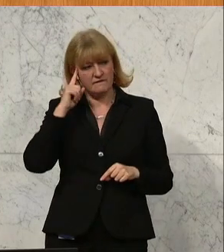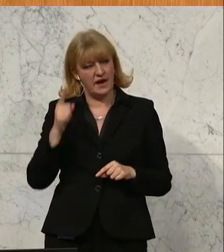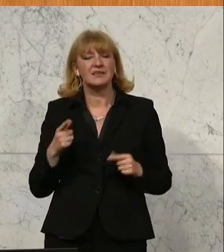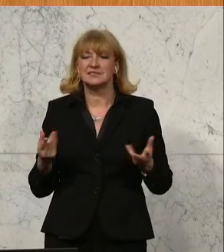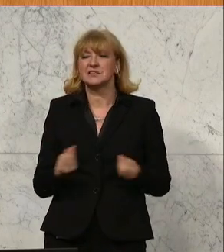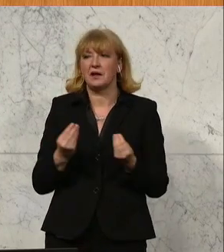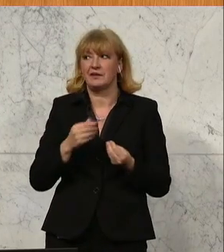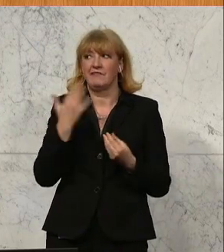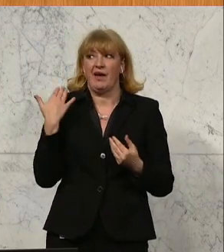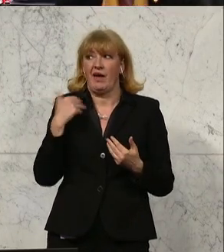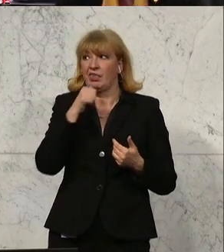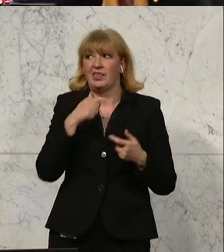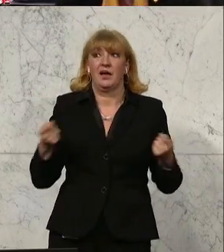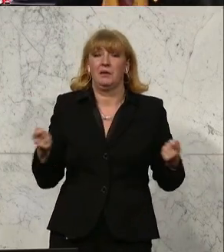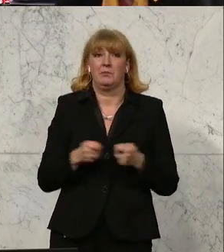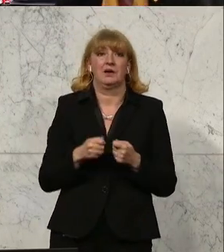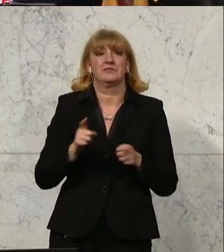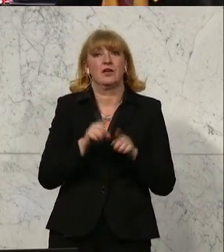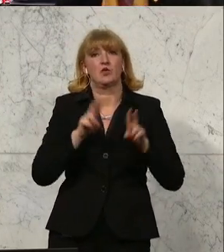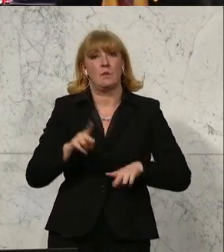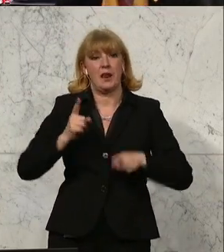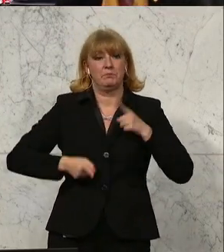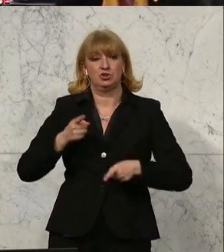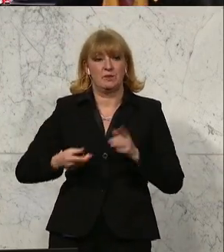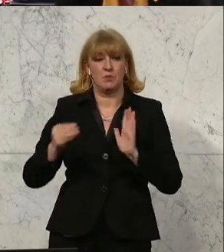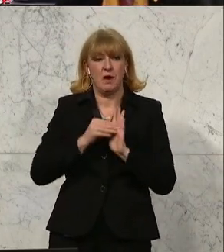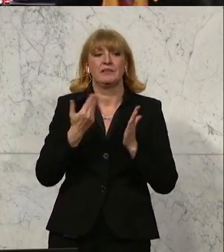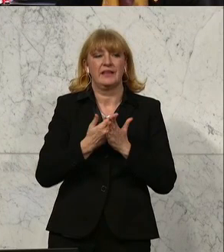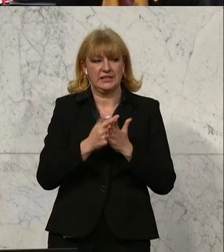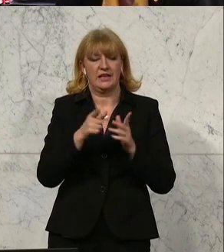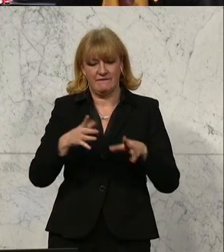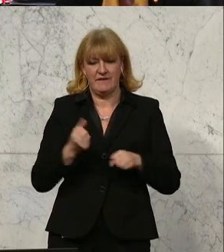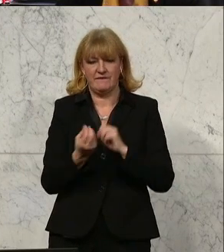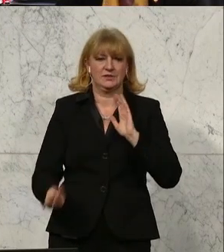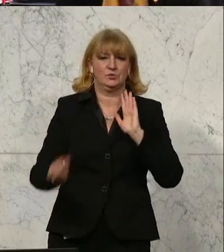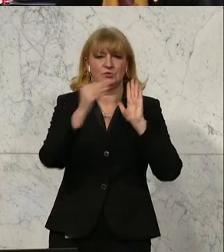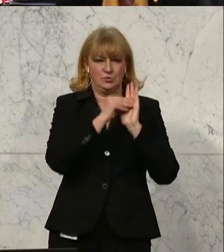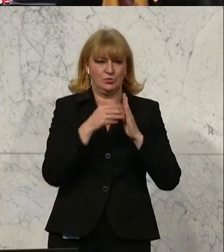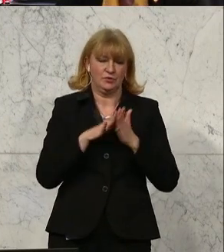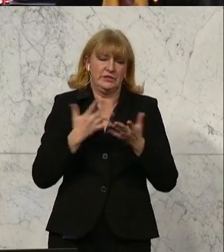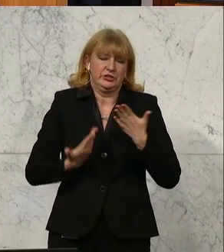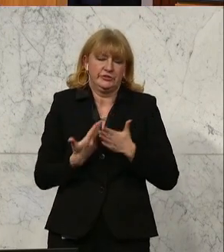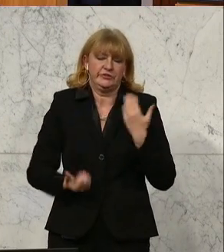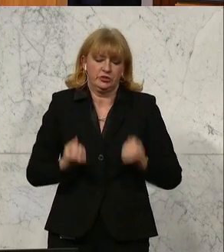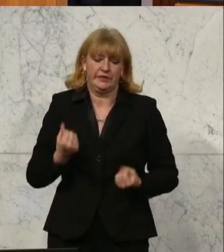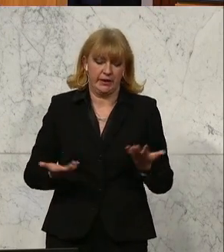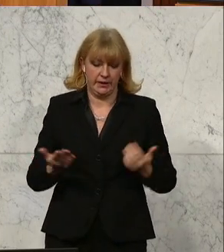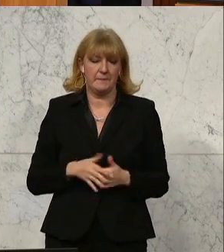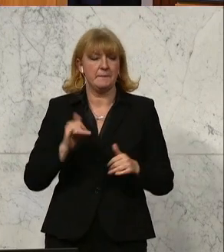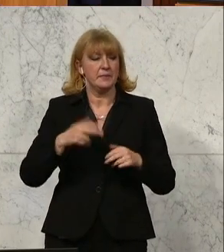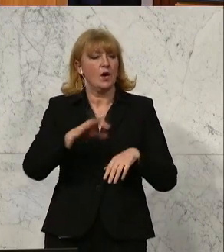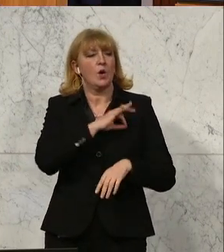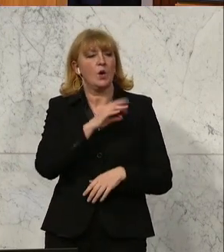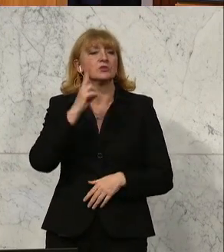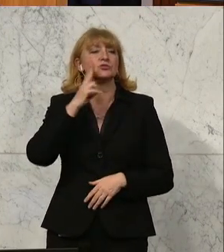ungerechtfertigt gewesen wäre, hier eine normale Bestimmung zu machen. Allein deswegen ist es einigermaßen schwierig. Der Kollege Steffen